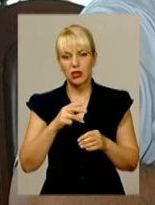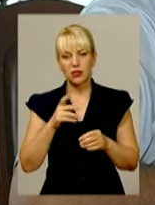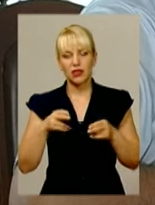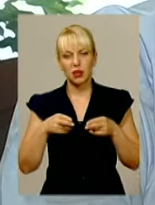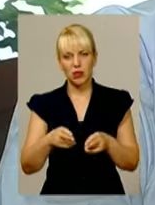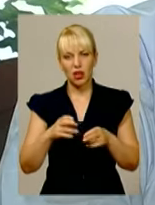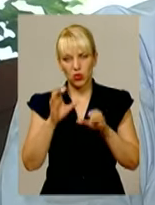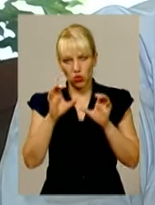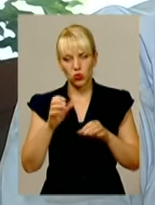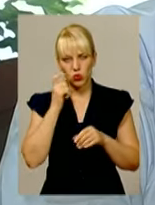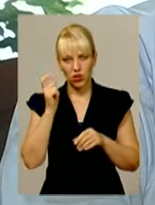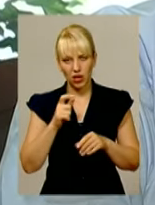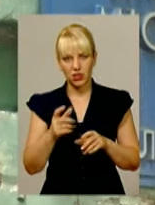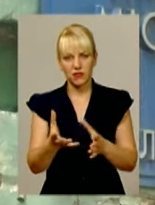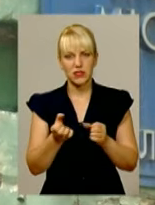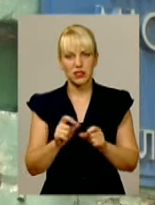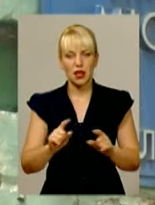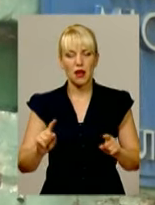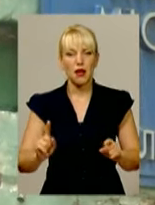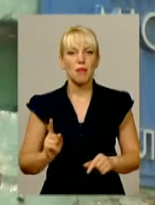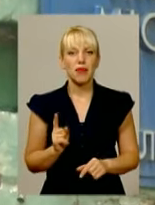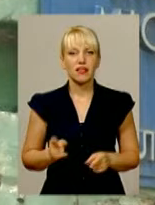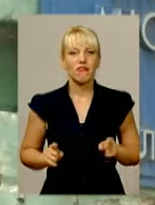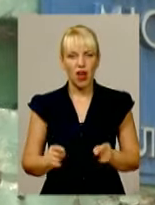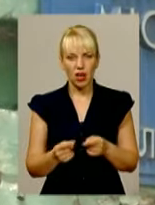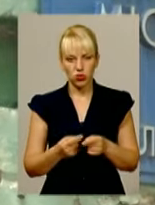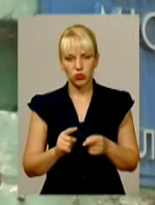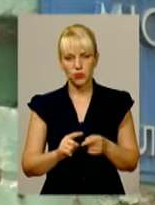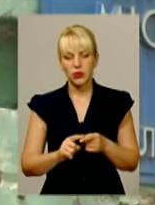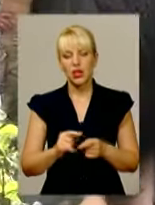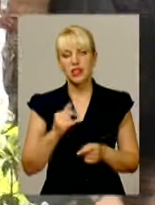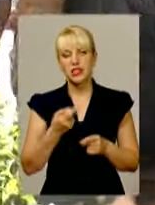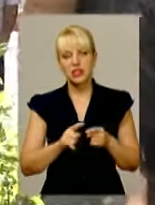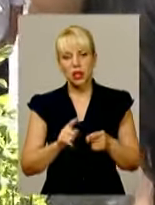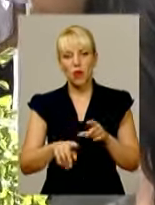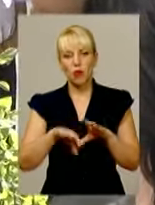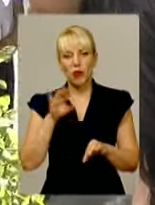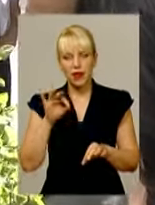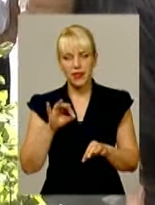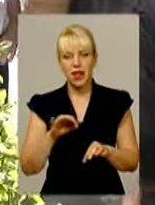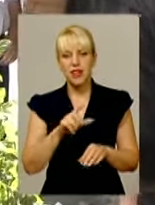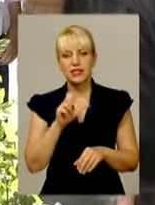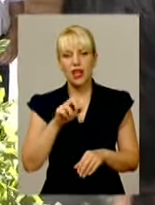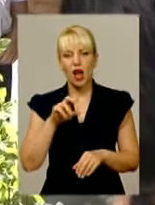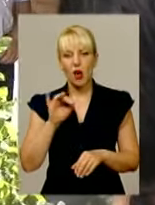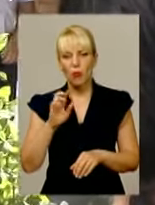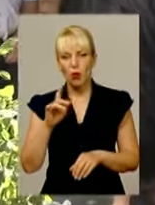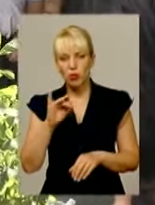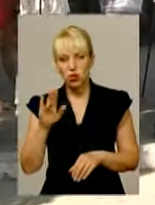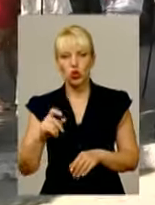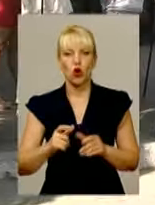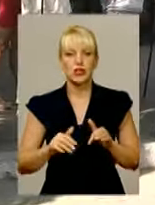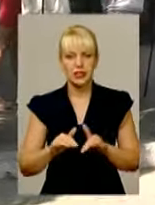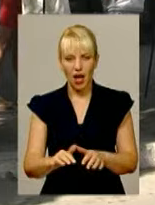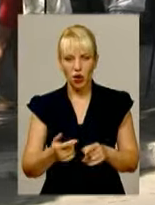кодексу України, тобто взяття під варто. Процедура обрання запобіжного заходу має відбуватися у приміщенні Хмельницького міськрайонного суду. На